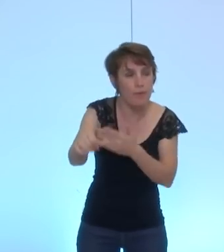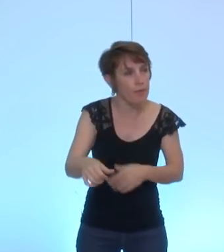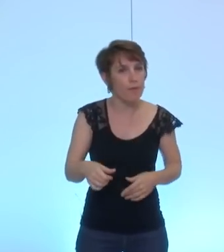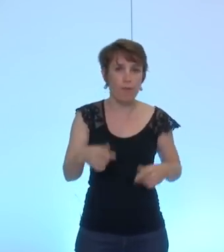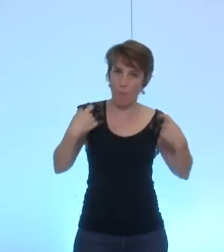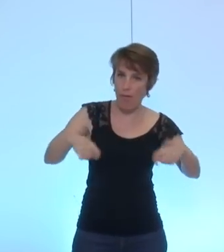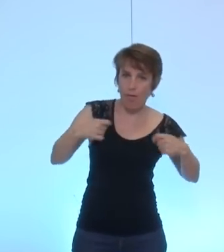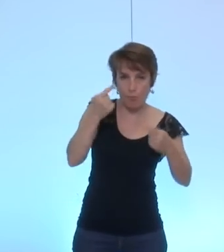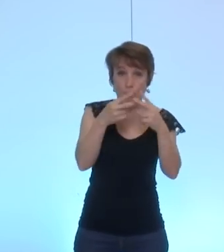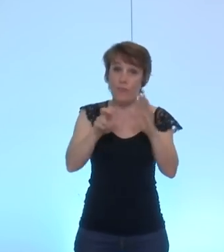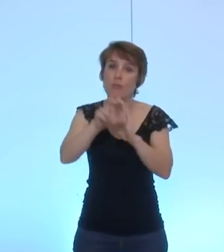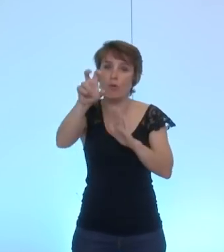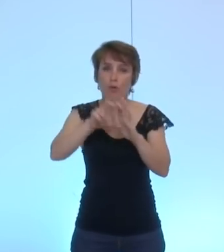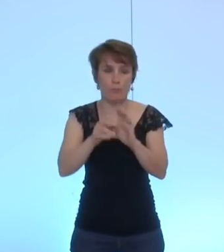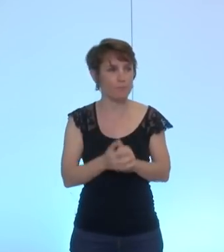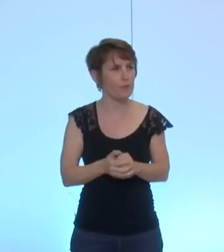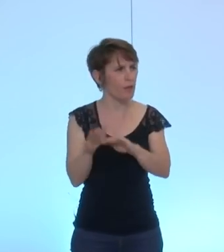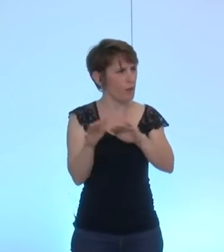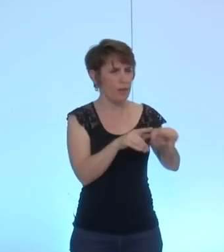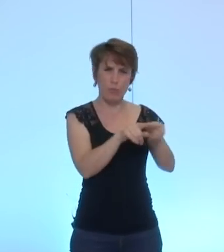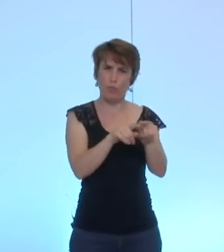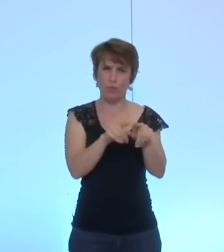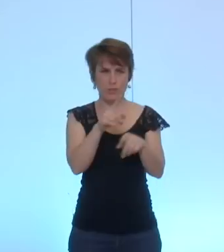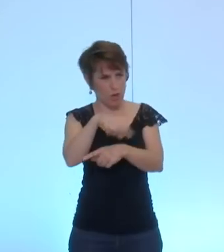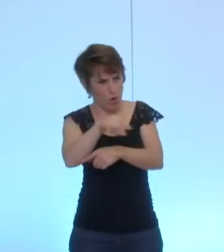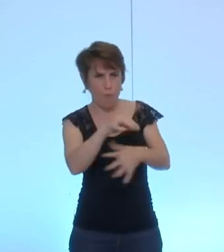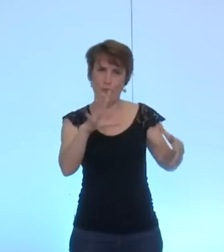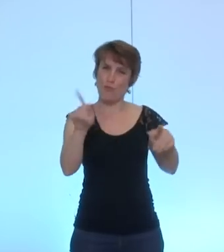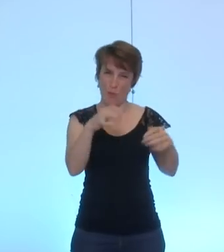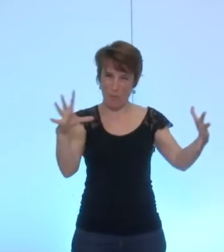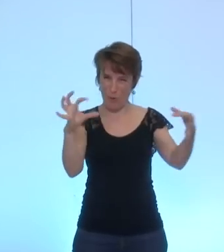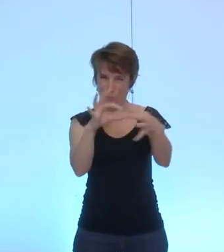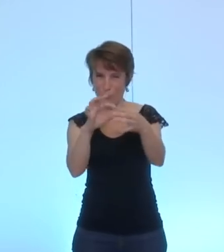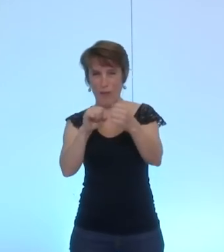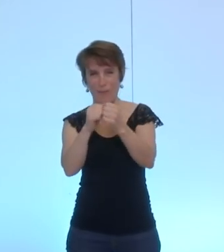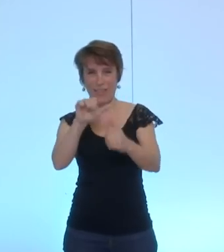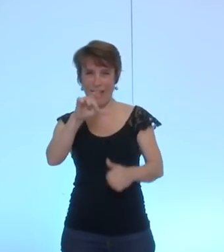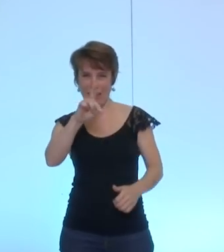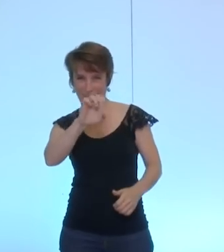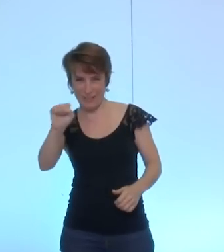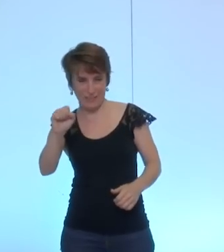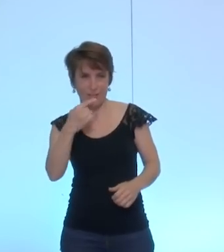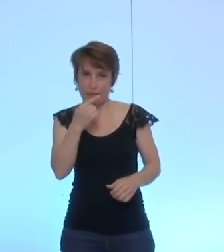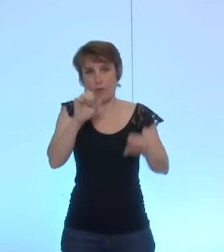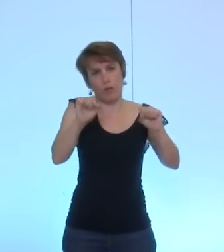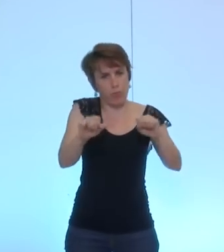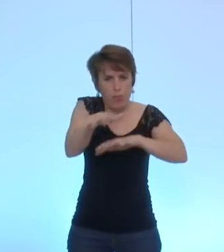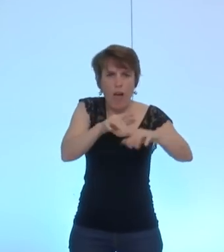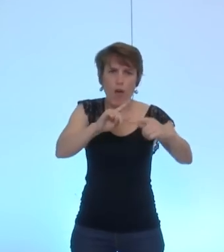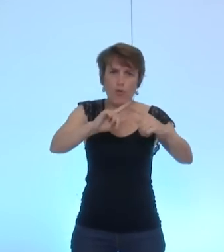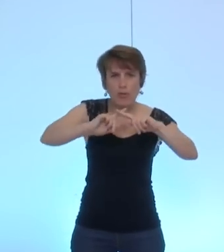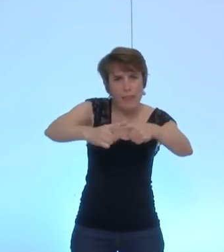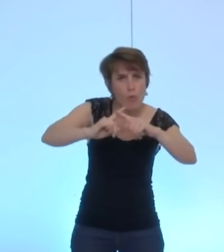proximité entre ce mouvement local et votre majorité, de permettre de sortir par une négociation